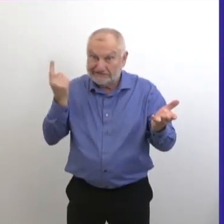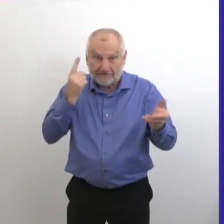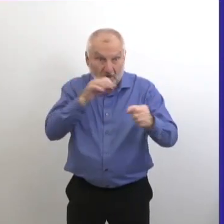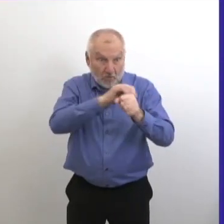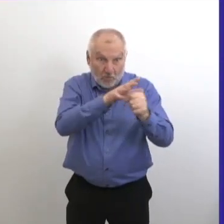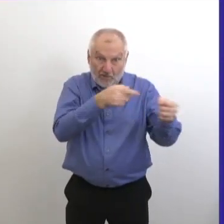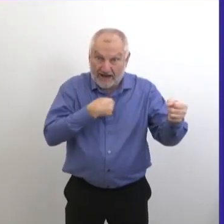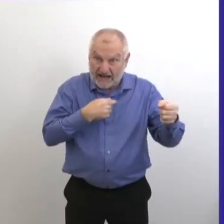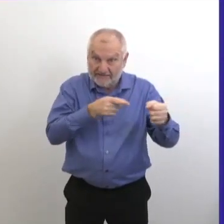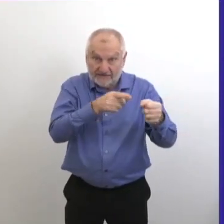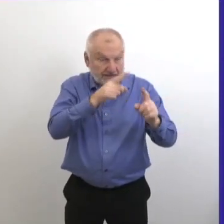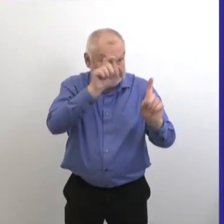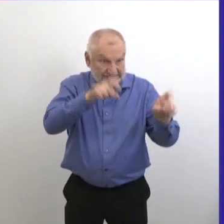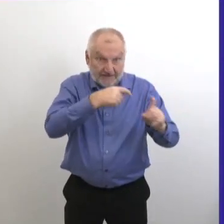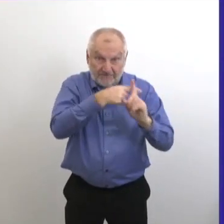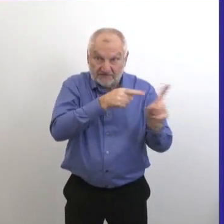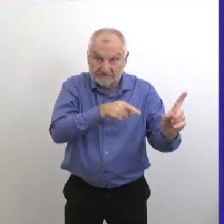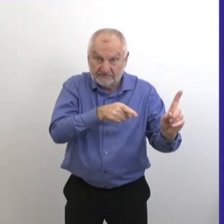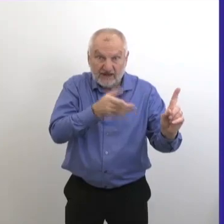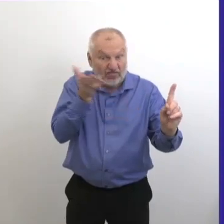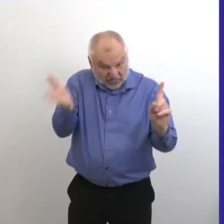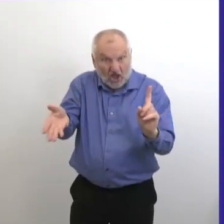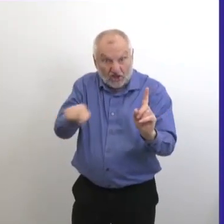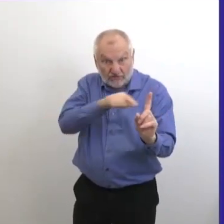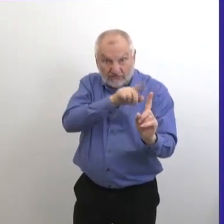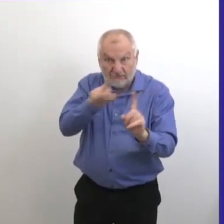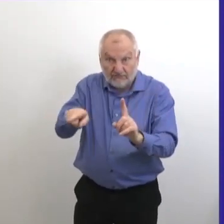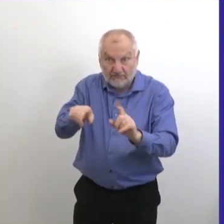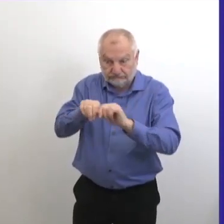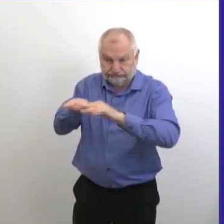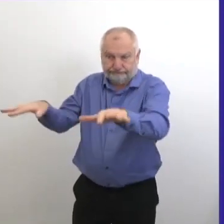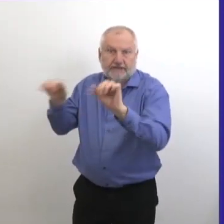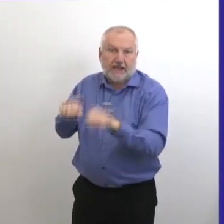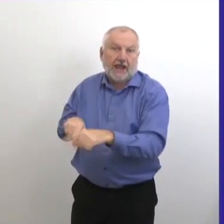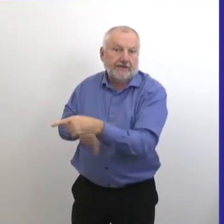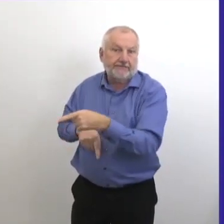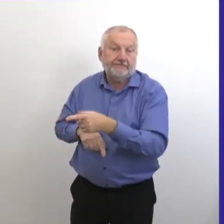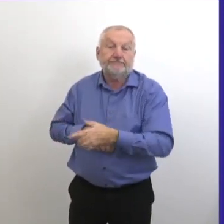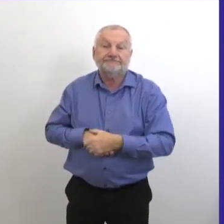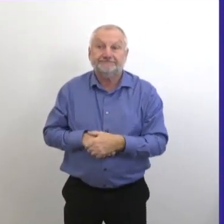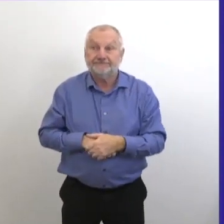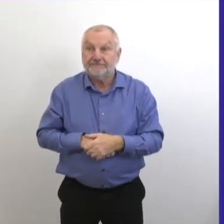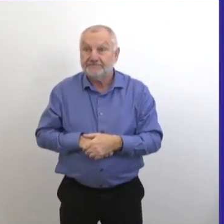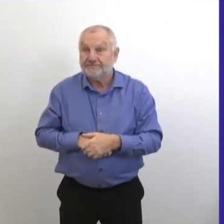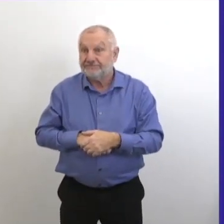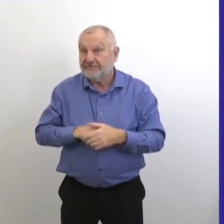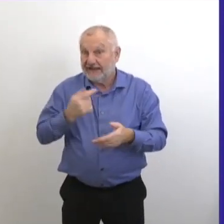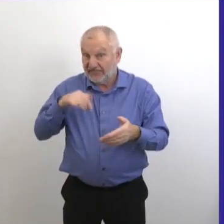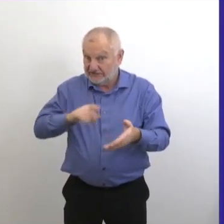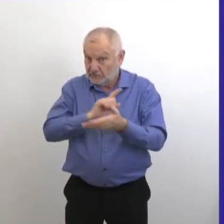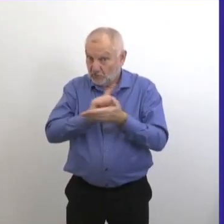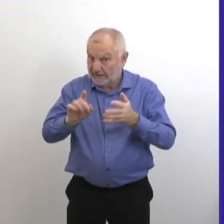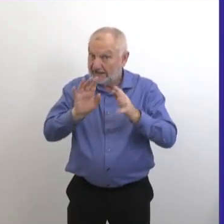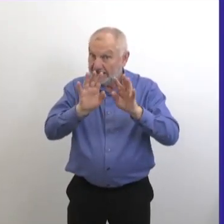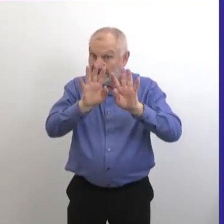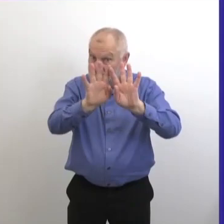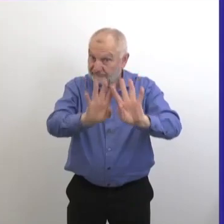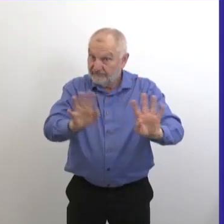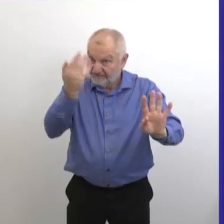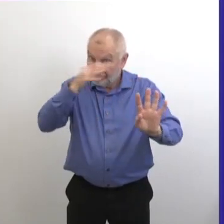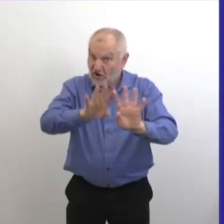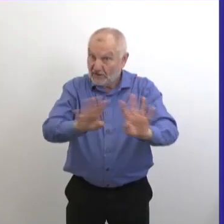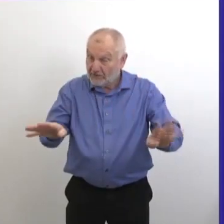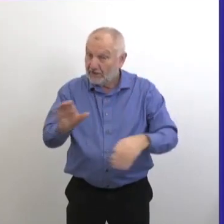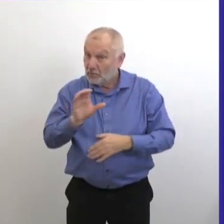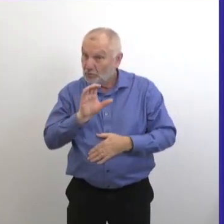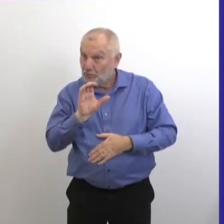en contact avec une personne qui est symptomatique et attesté positif. Alors, la période de Hanukkah commence cette fin de semaine